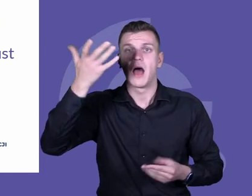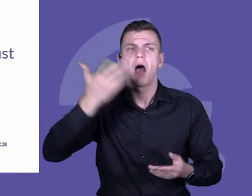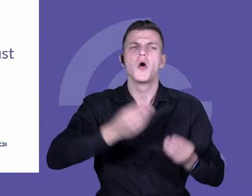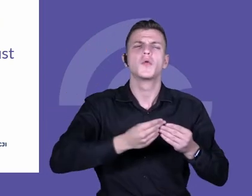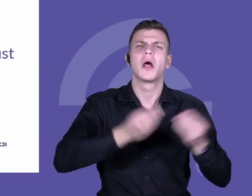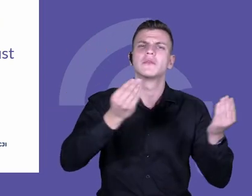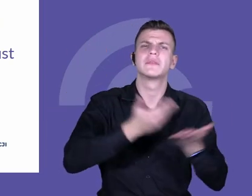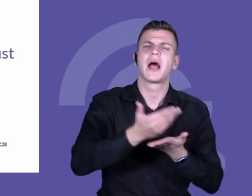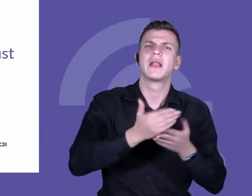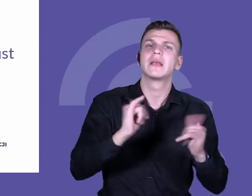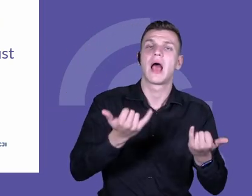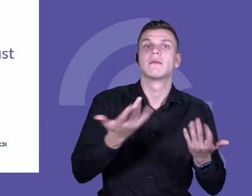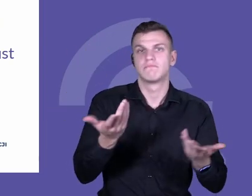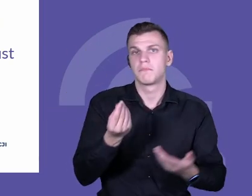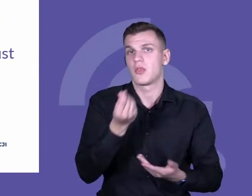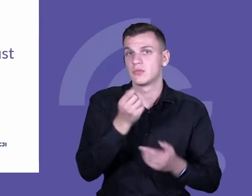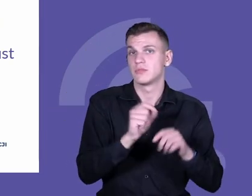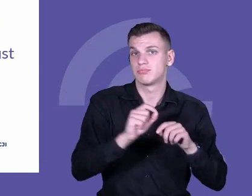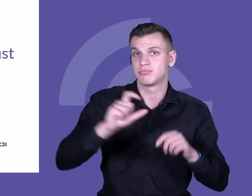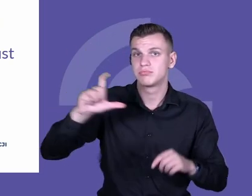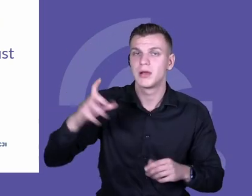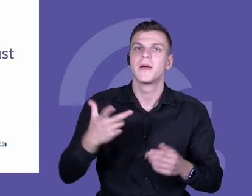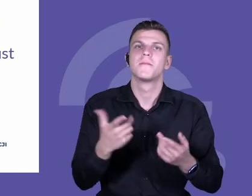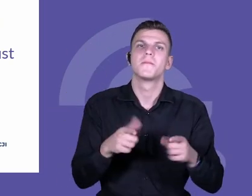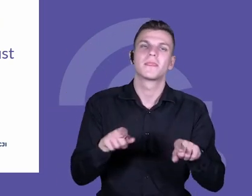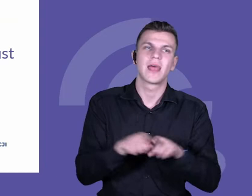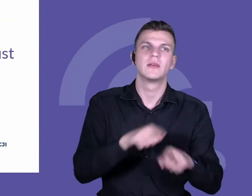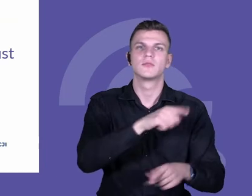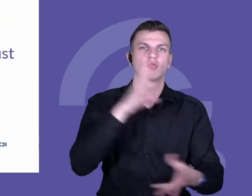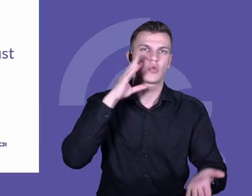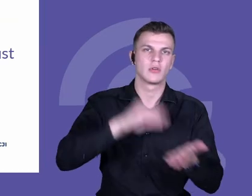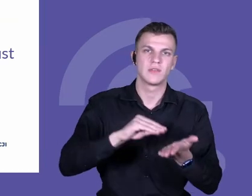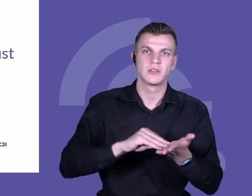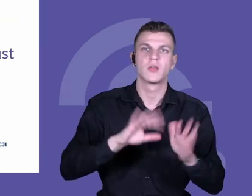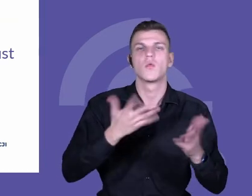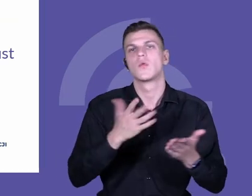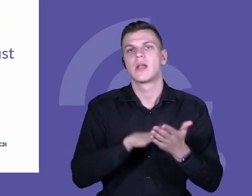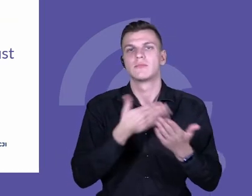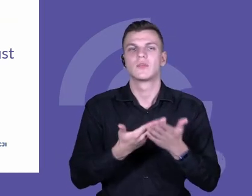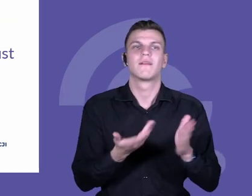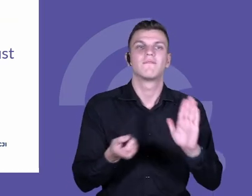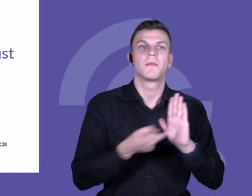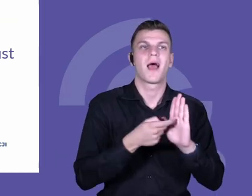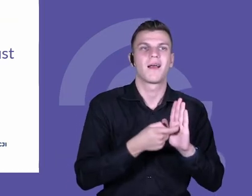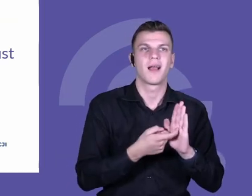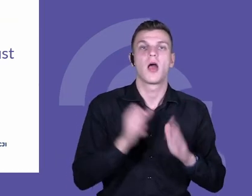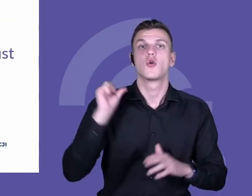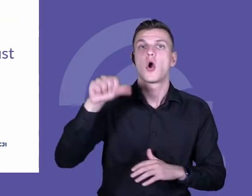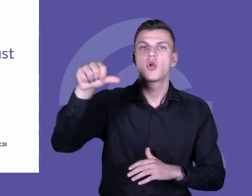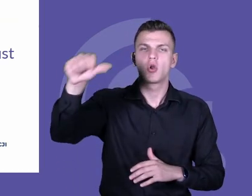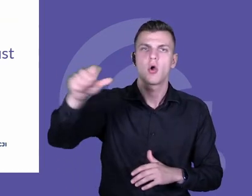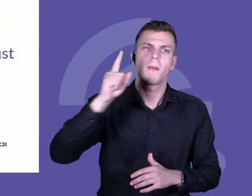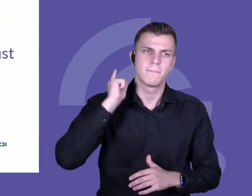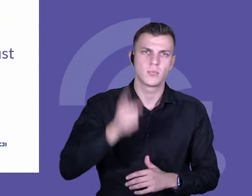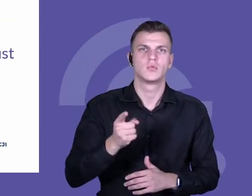również ze względu na doświadczenie zawodowe, gdzie wymaga się jakieś konkretne ilość godzin corocznie, gdzie